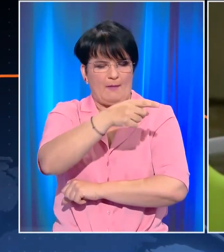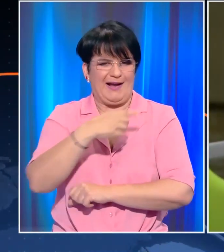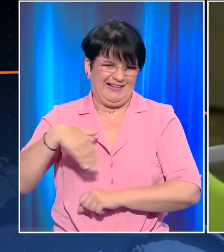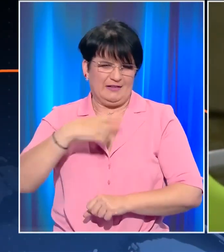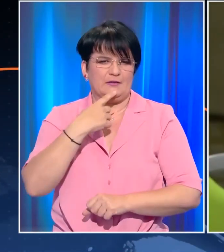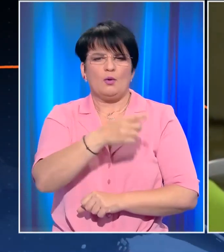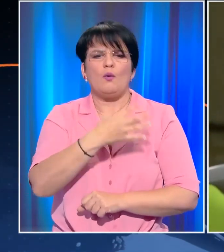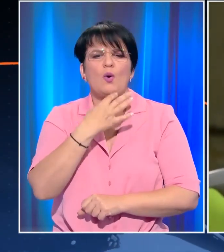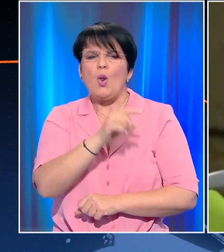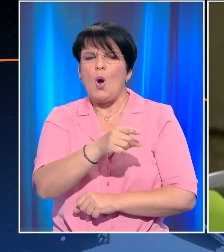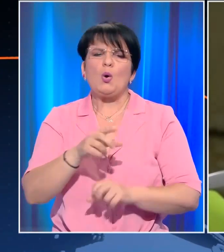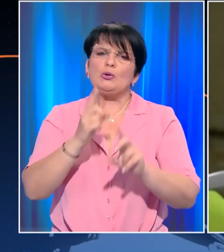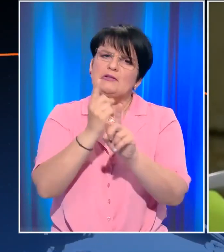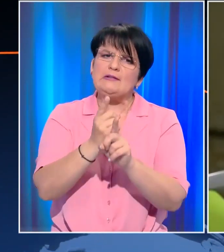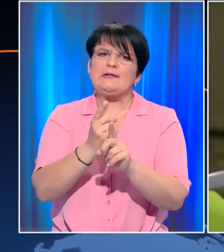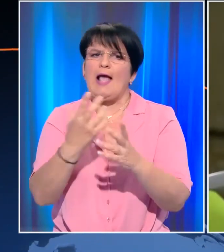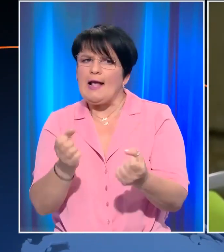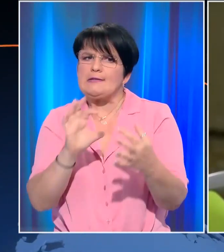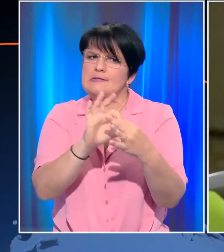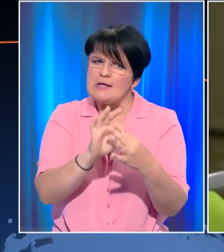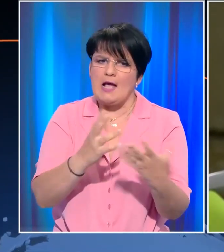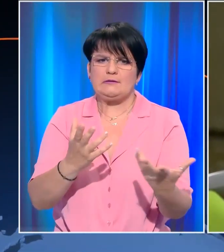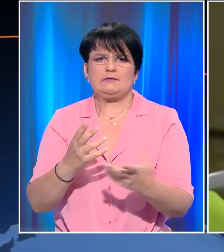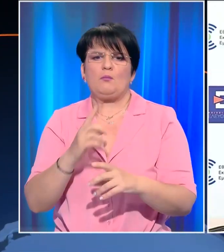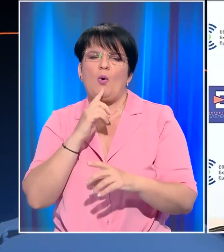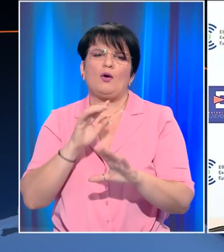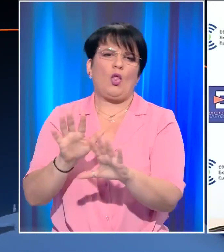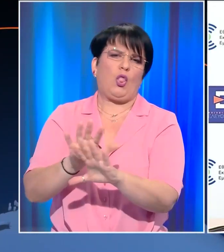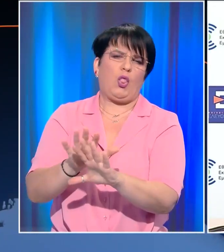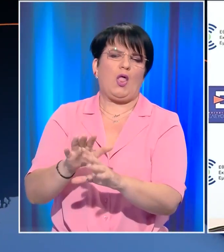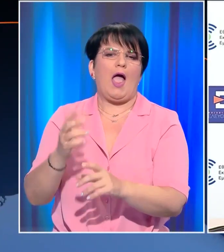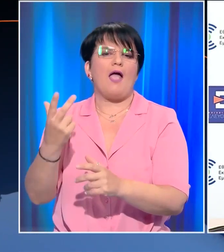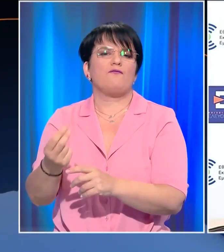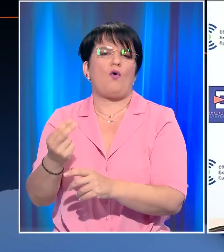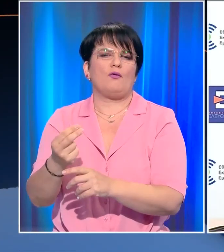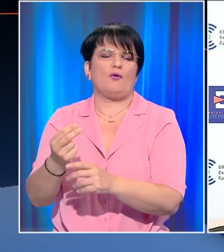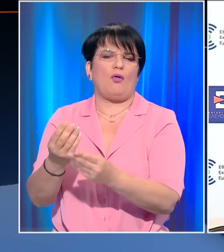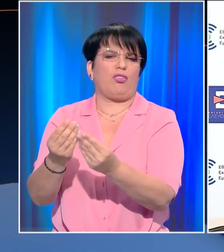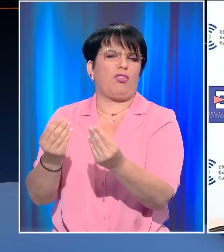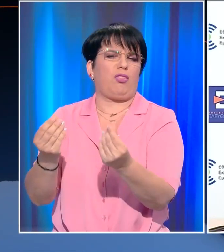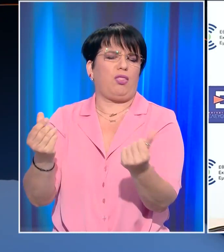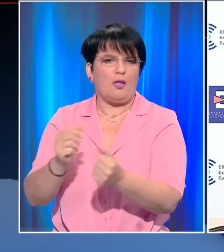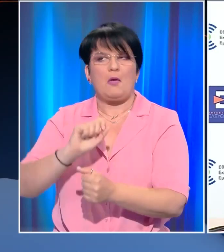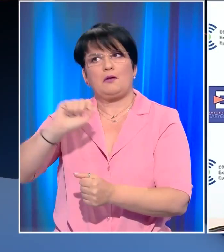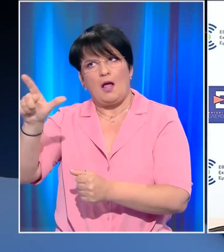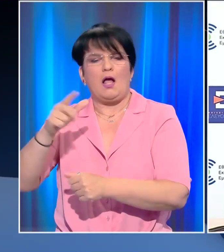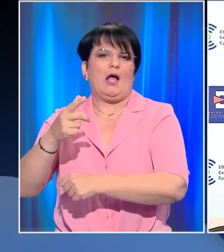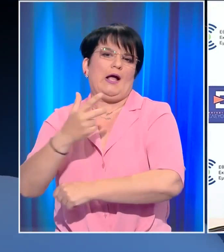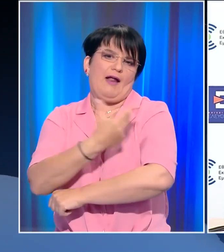εξετάζουν ακόμη και τον δεχόμενο να υπήρξε αλλίωση σε παρτίδα που έφτασε στην Κρήτη. Τα περιστατικά αυτά όπως και άλλα περιστατικά τα οποία